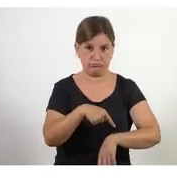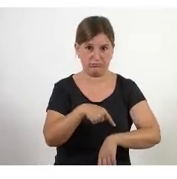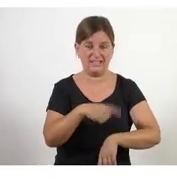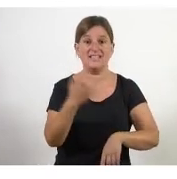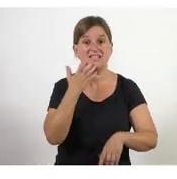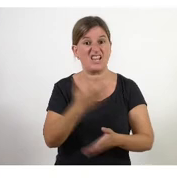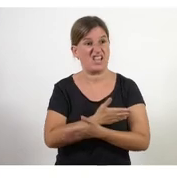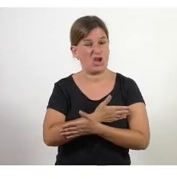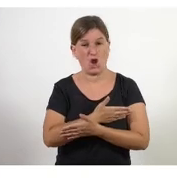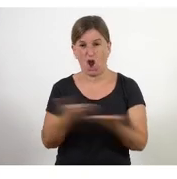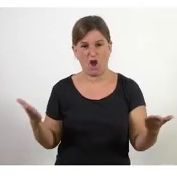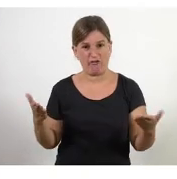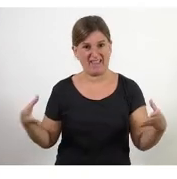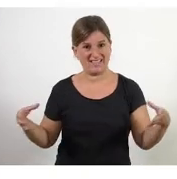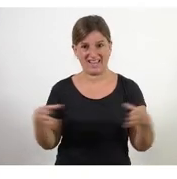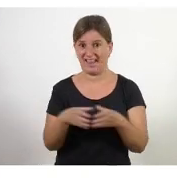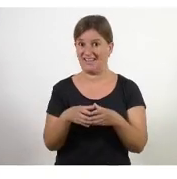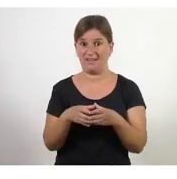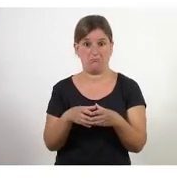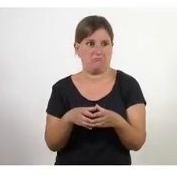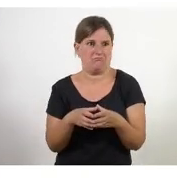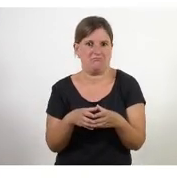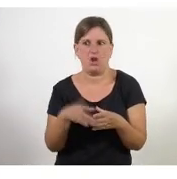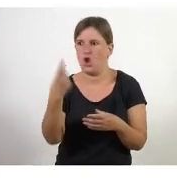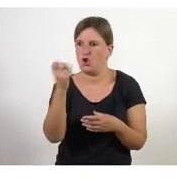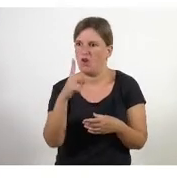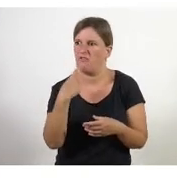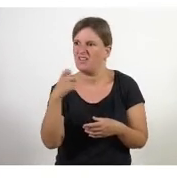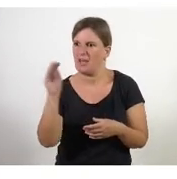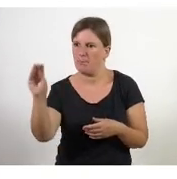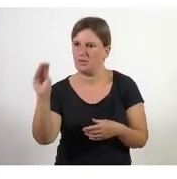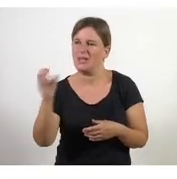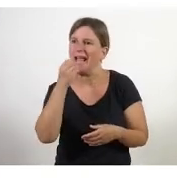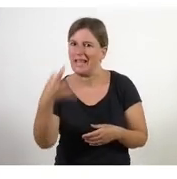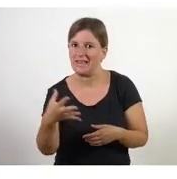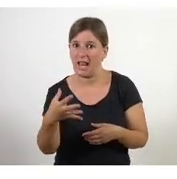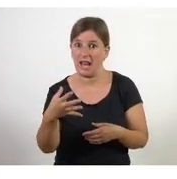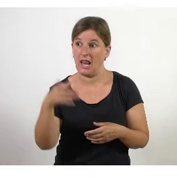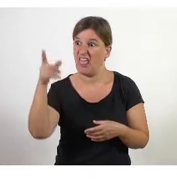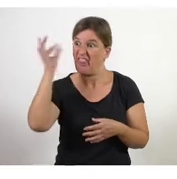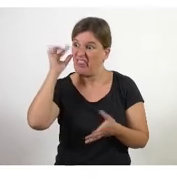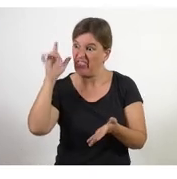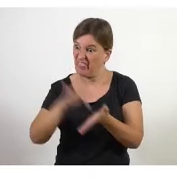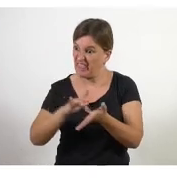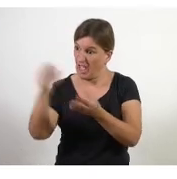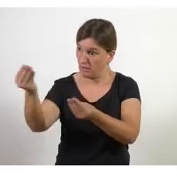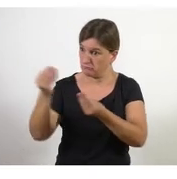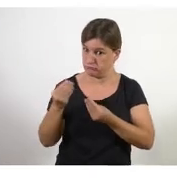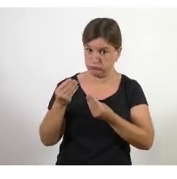confiança total amb els equips tu ja no has de preguntar com ho porten tu saps que el dia que tu han d'entregar ho tindran